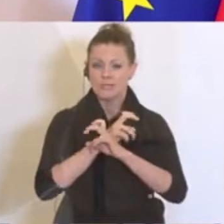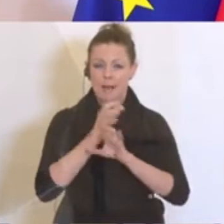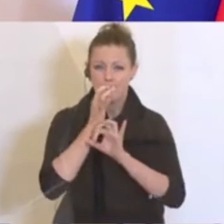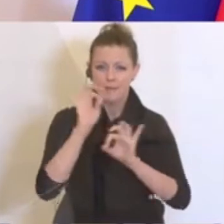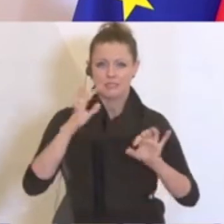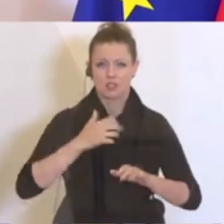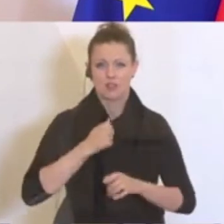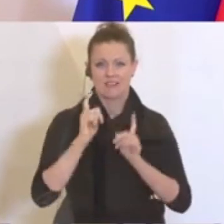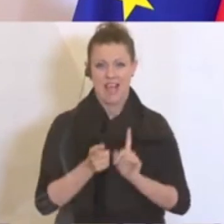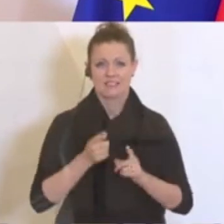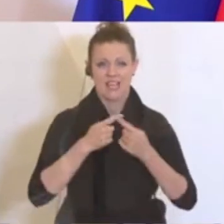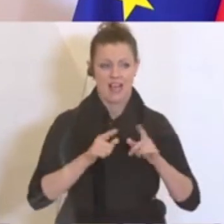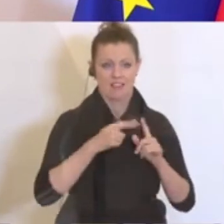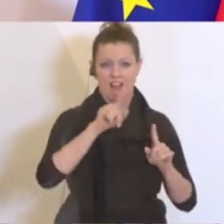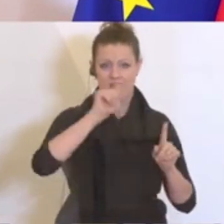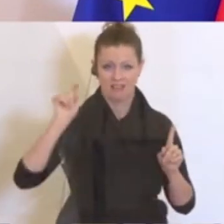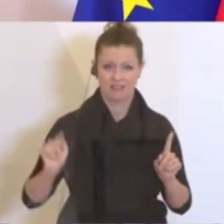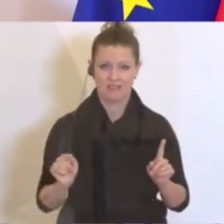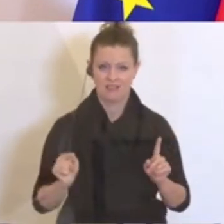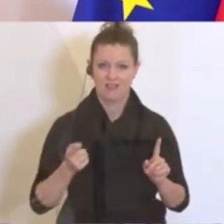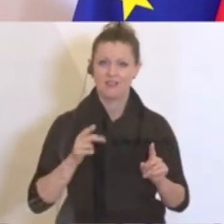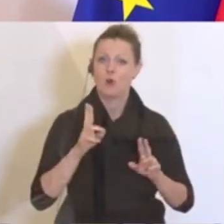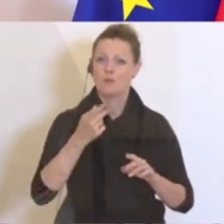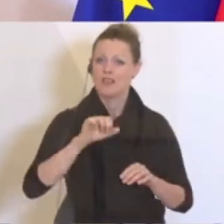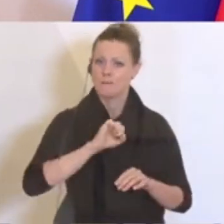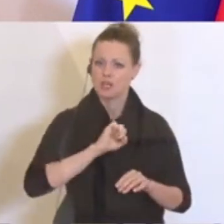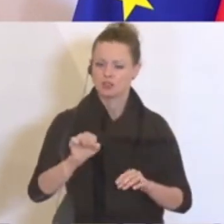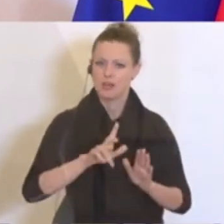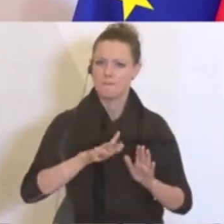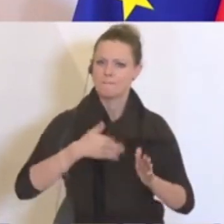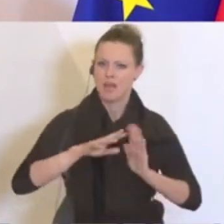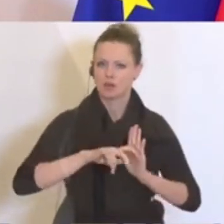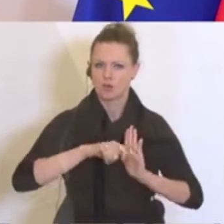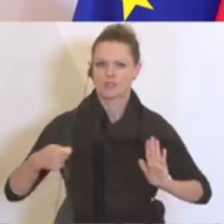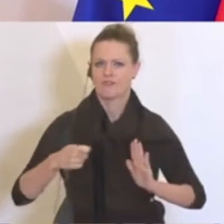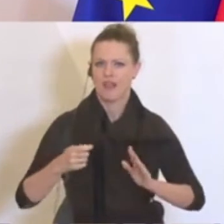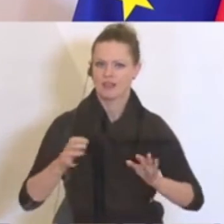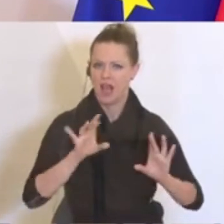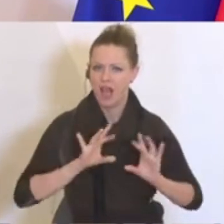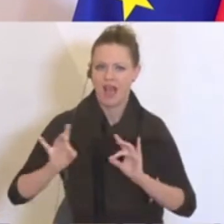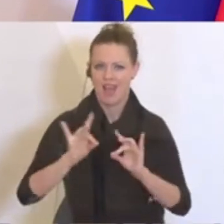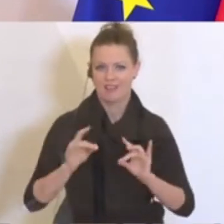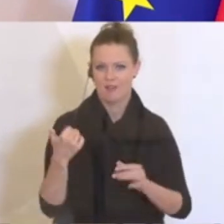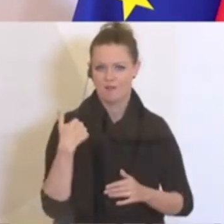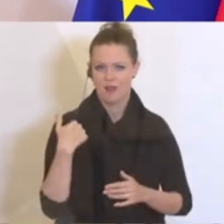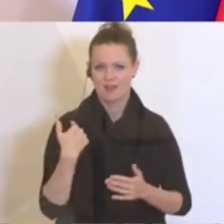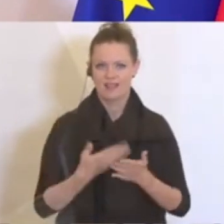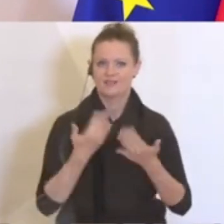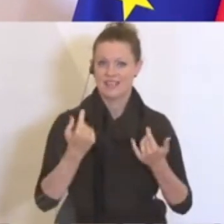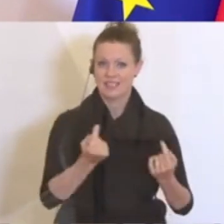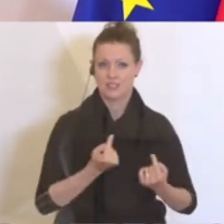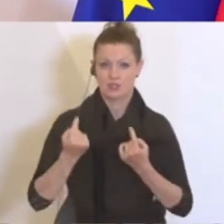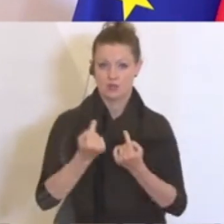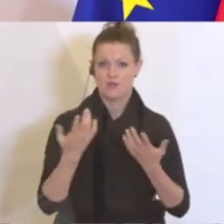Länder, einfach aufgrund der Tatsache, dass wir schneller und entschiedener gehandelt haben. Und das versetzt uns jetzt in die Lage, wieder